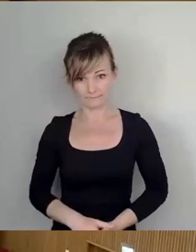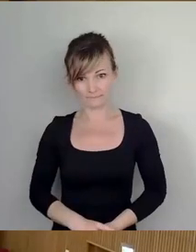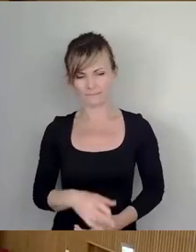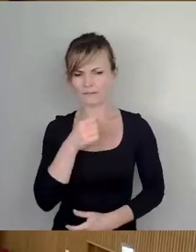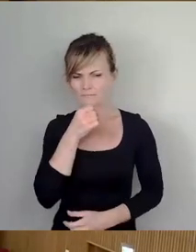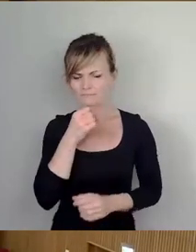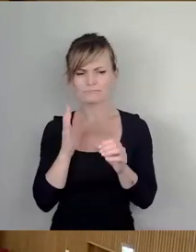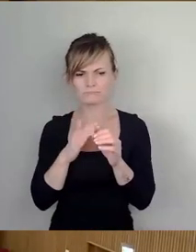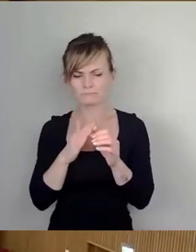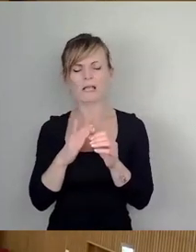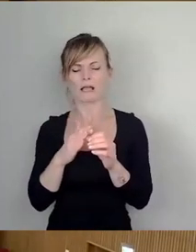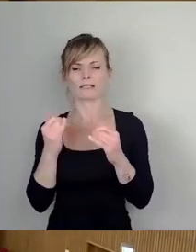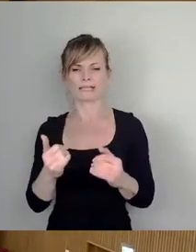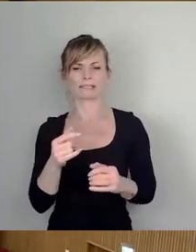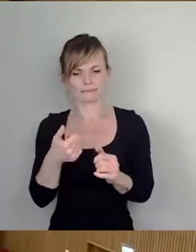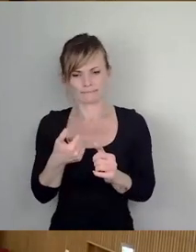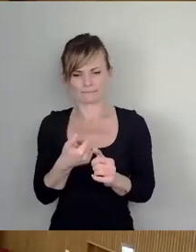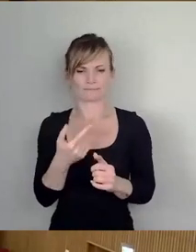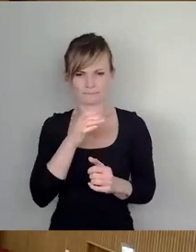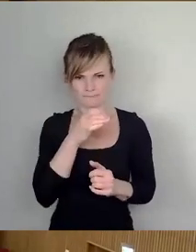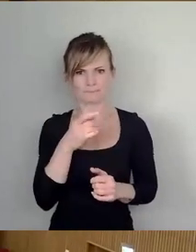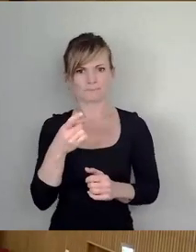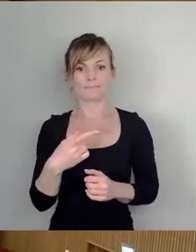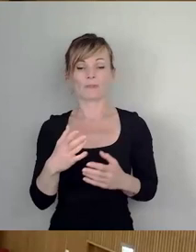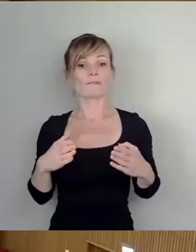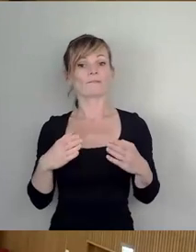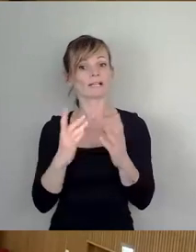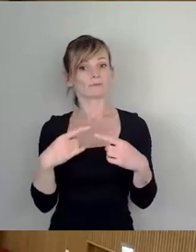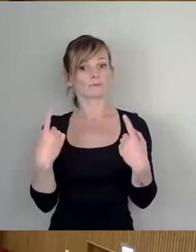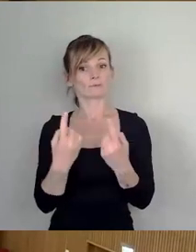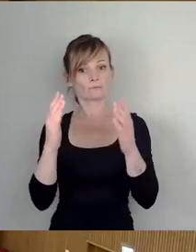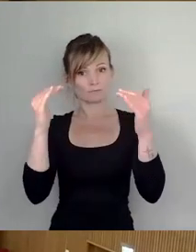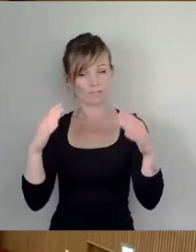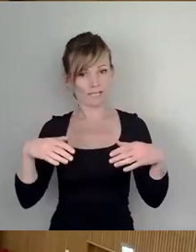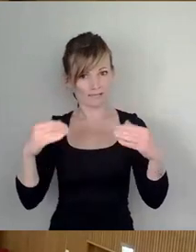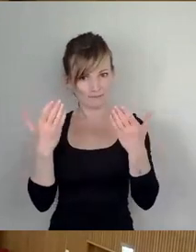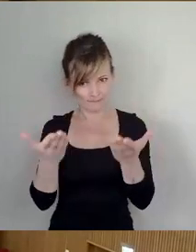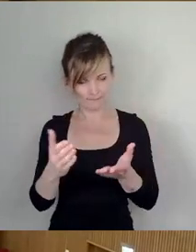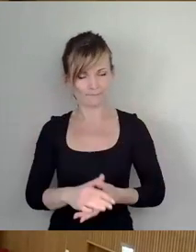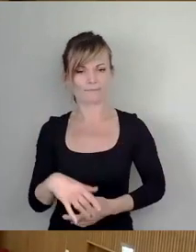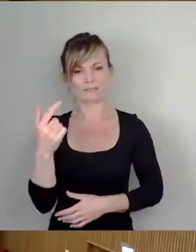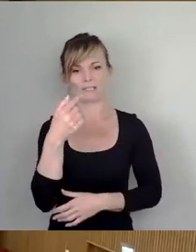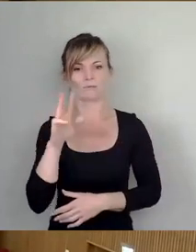Okay, dann beginnen wir mit der Fraktionsrunde. Linksfraktion Thilo Wirz, bitte.